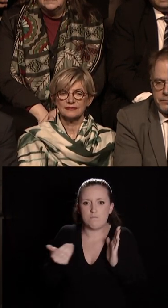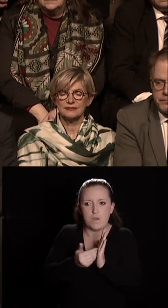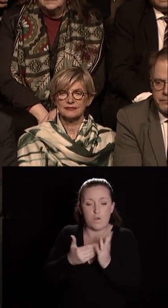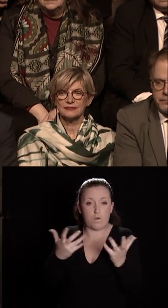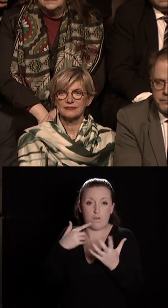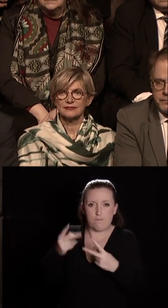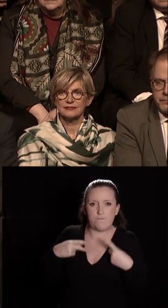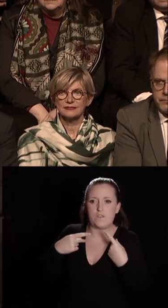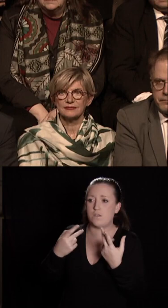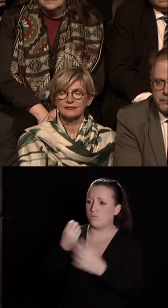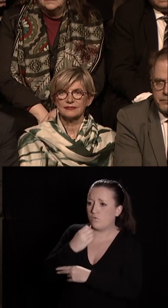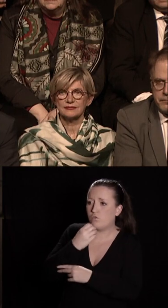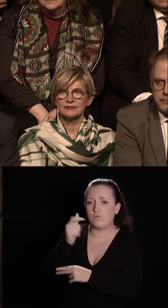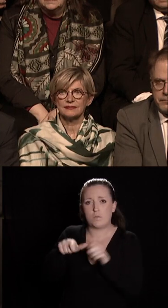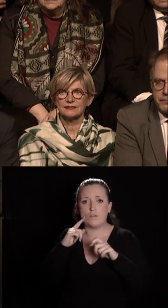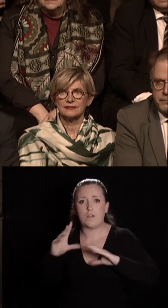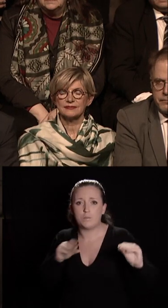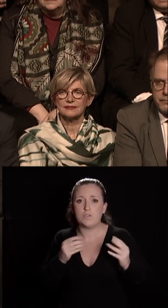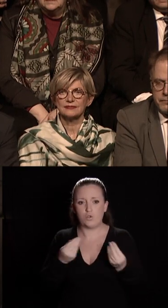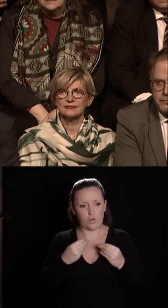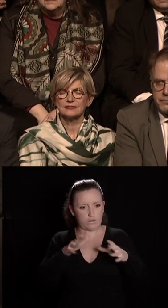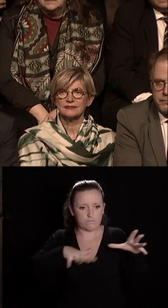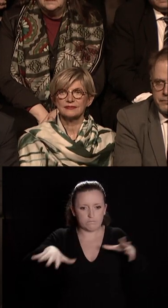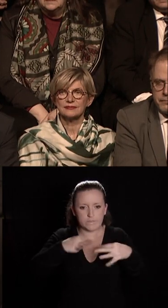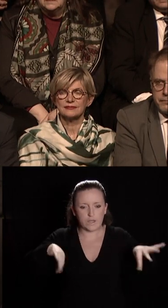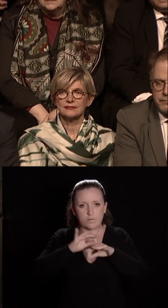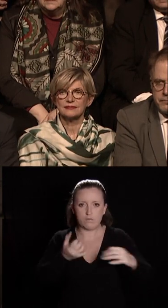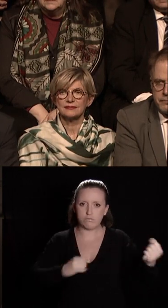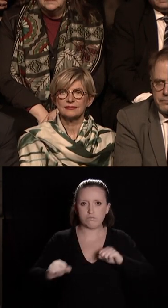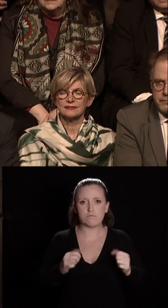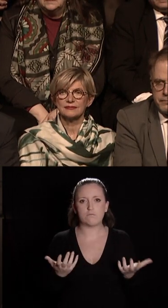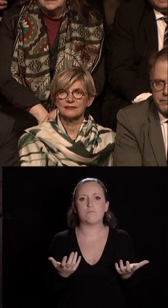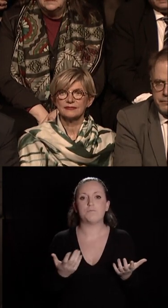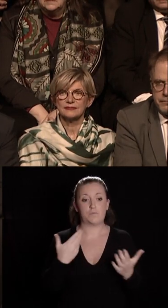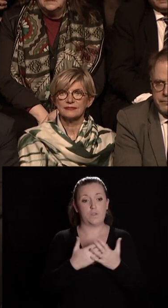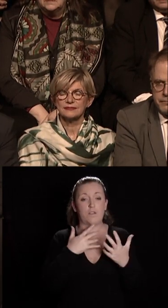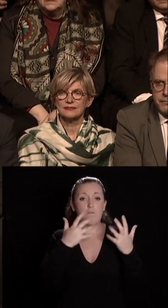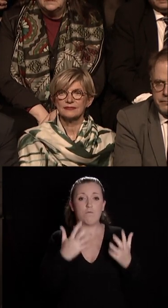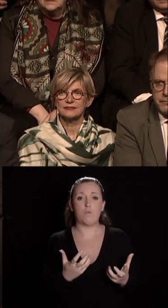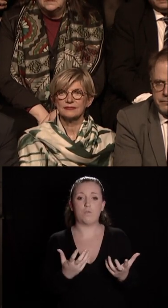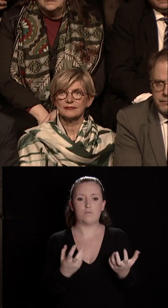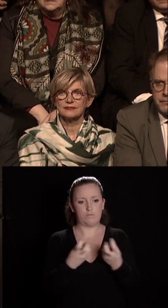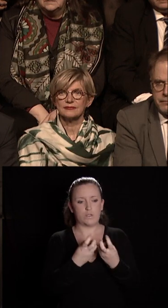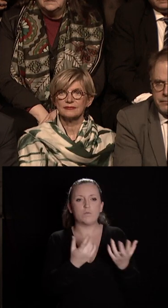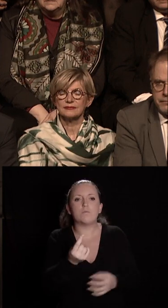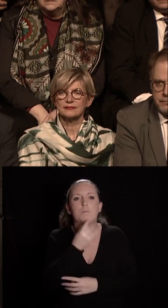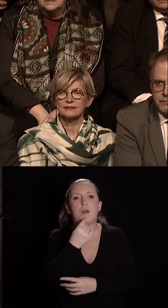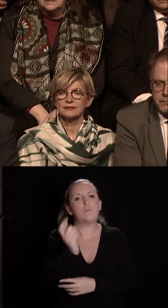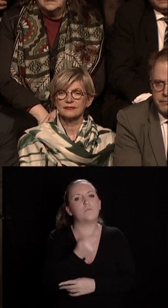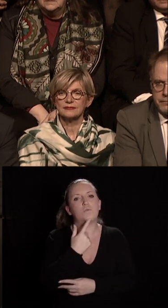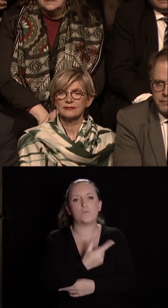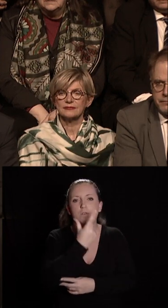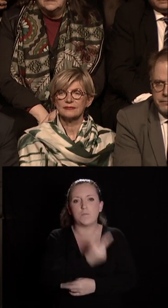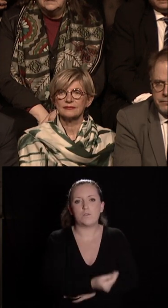des habitants, la dynamique de notre territoire. Et nous, nous avons cette volonté. Je parle ici en partenariat, bien sûr, avec